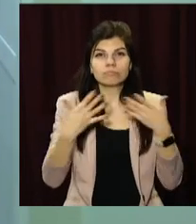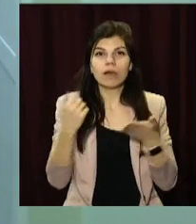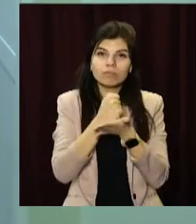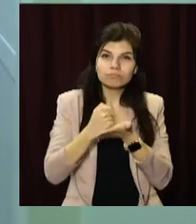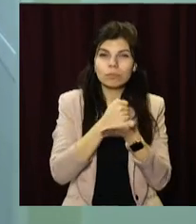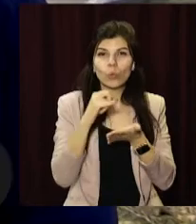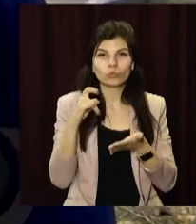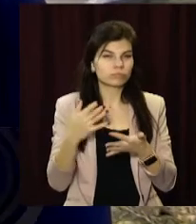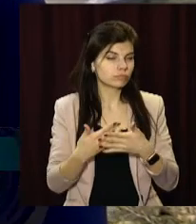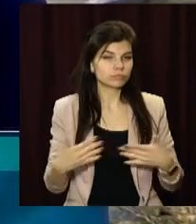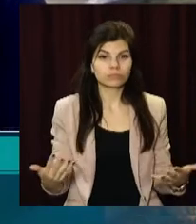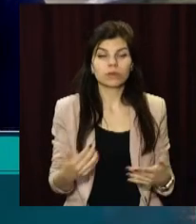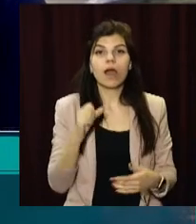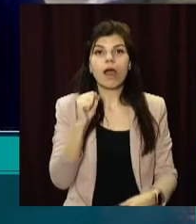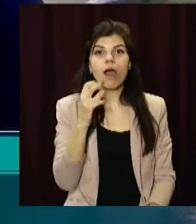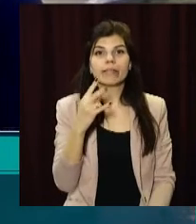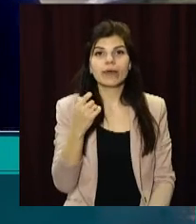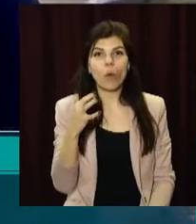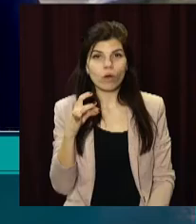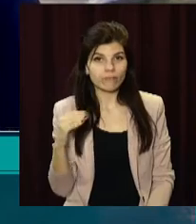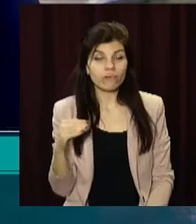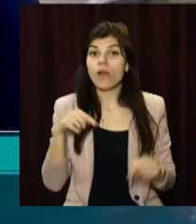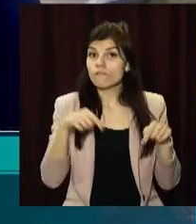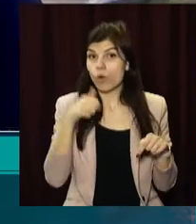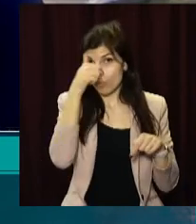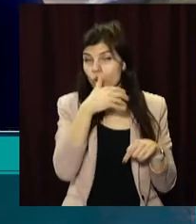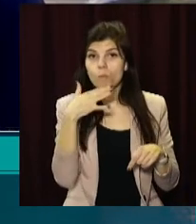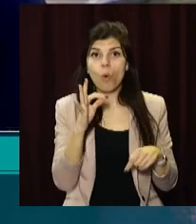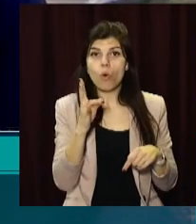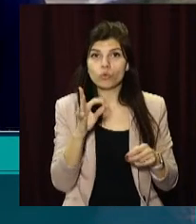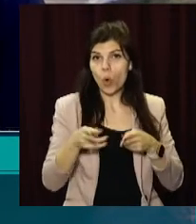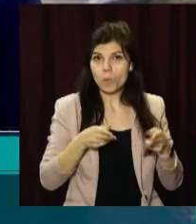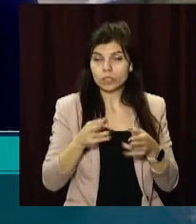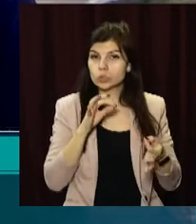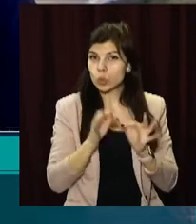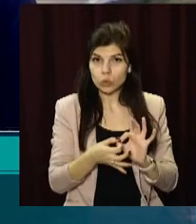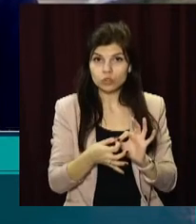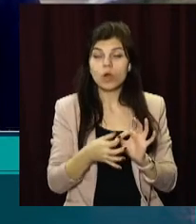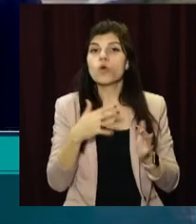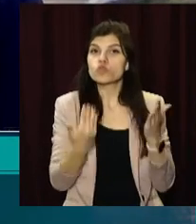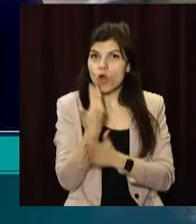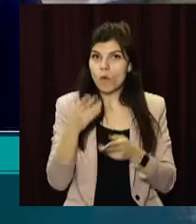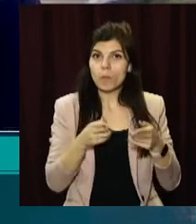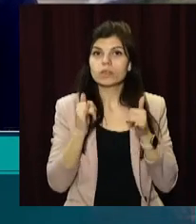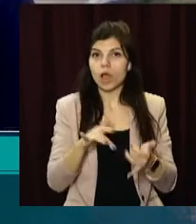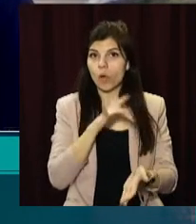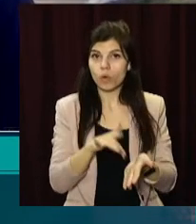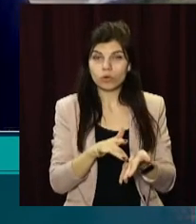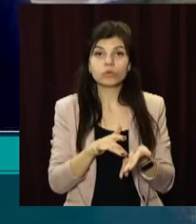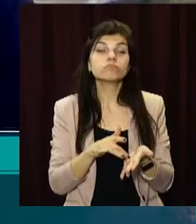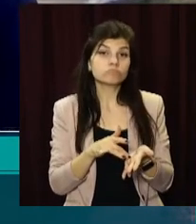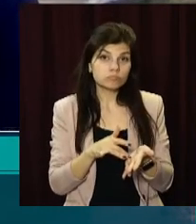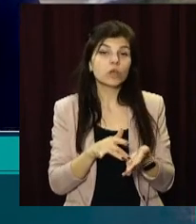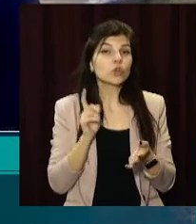сучасний ангіограф. У цьому році провели дуже багато онкологічних операцій, складних операцій, нових операцій для міста.